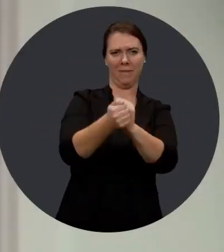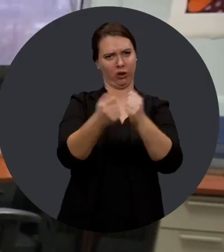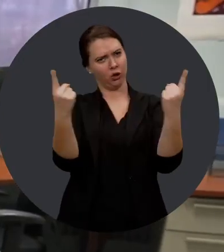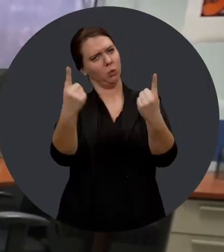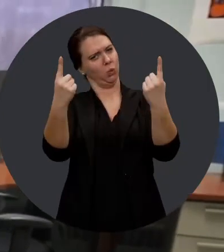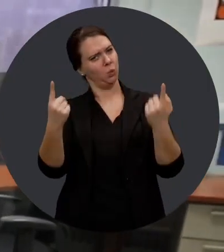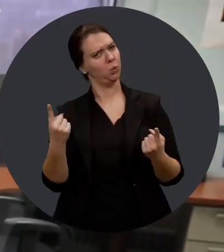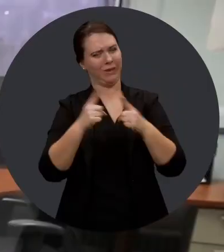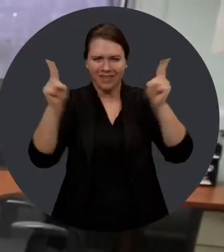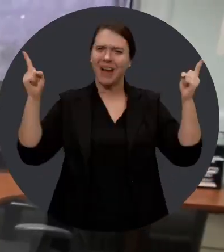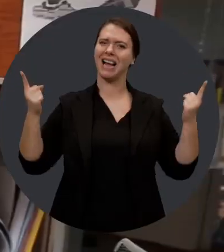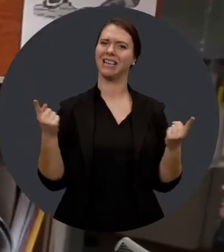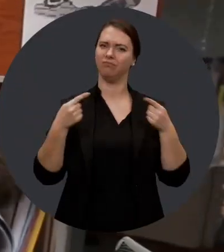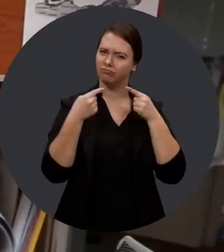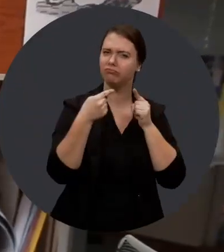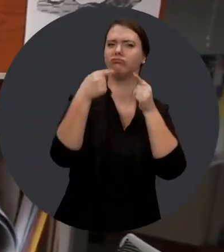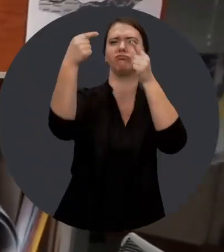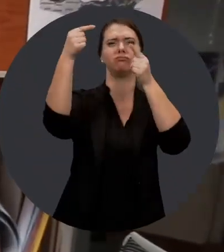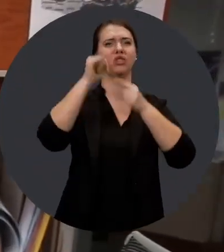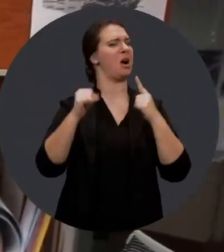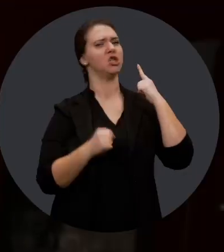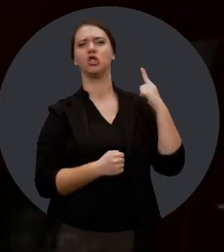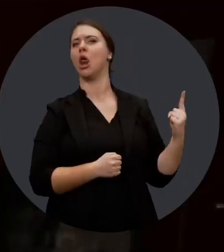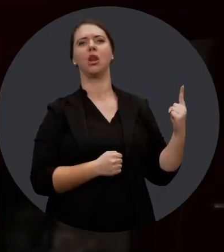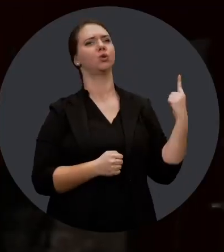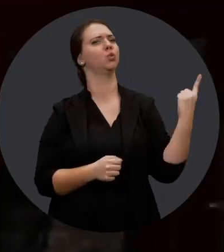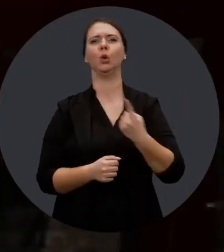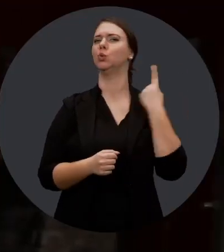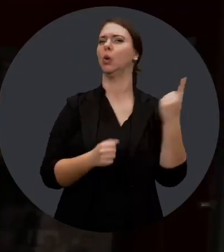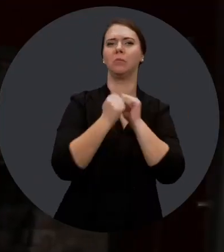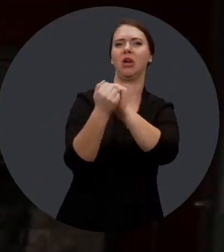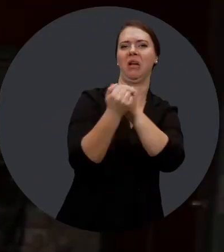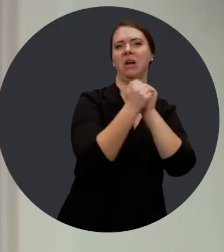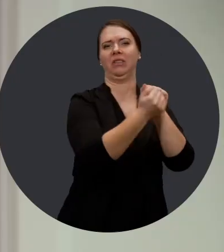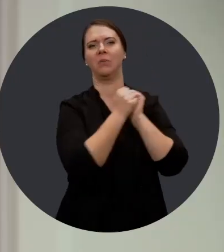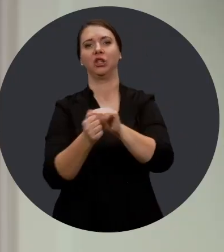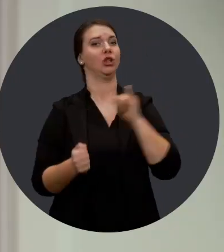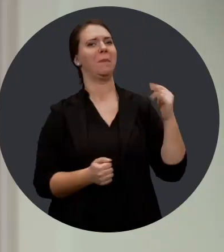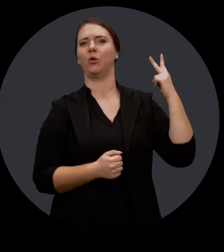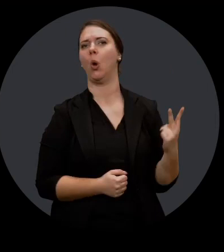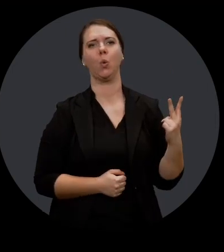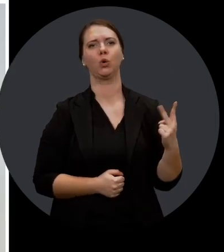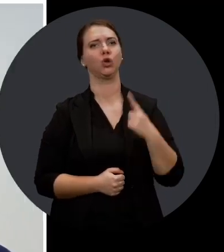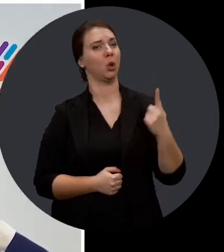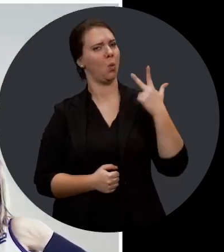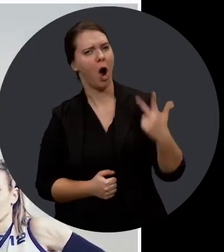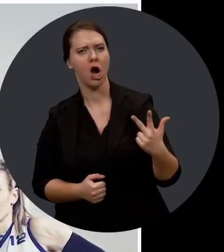mais c'est quelqu'un qui est pro-partenariat. C'est jamais toute seule, c'est tout le temps en partenariat,'est jamais à deux, c'est tout le à être trois, quatre.